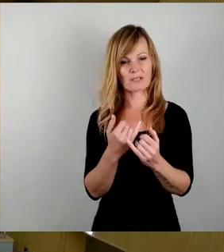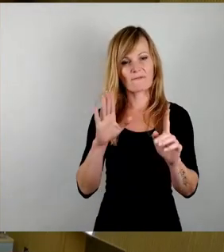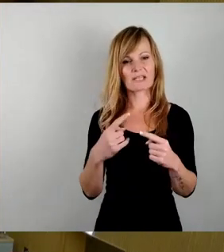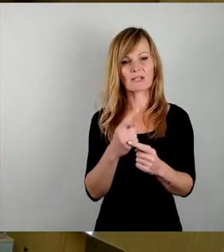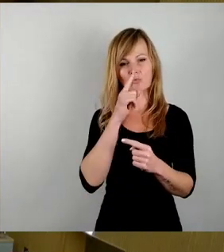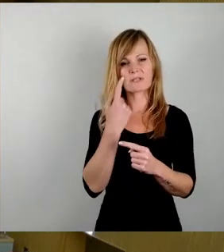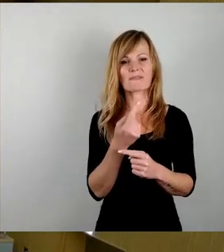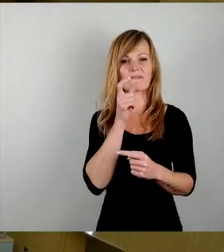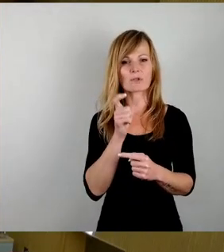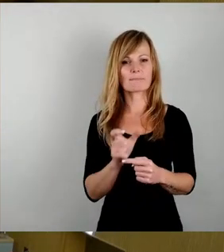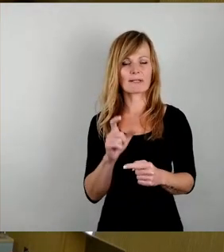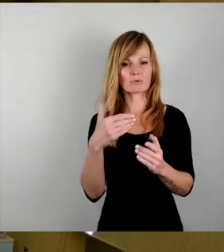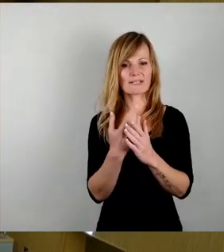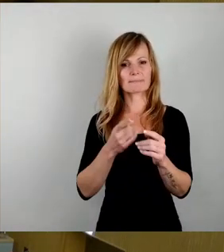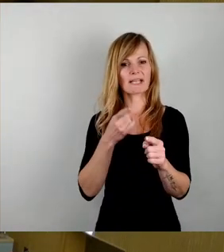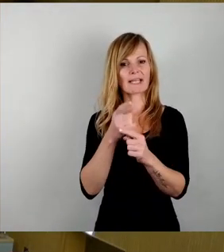Brauns, Herr Aschenbach.